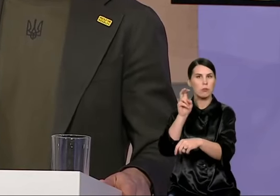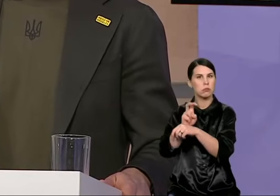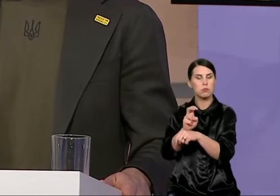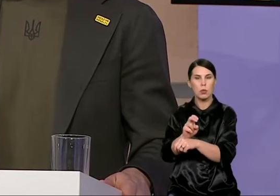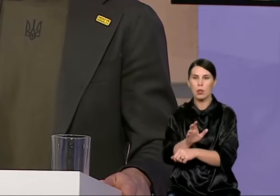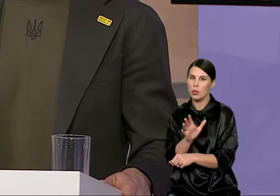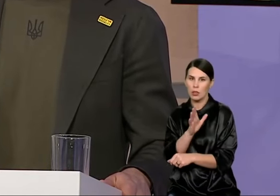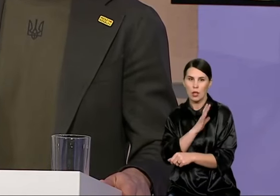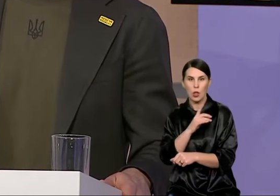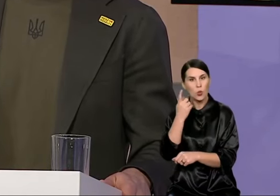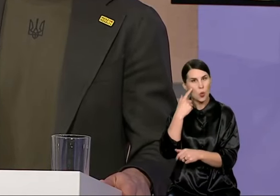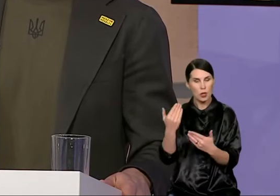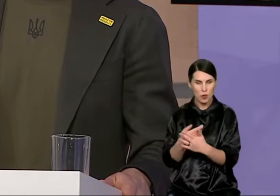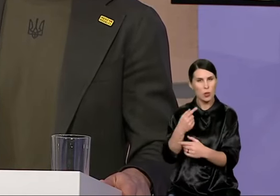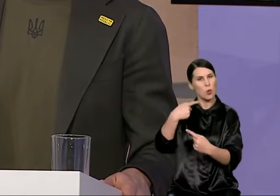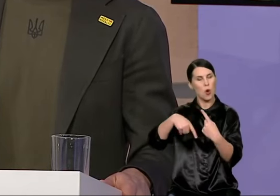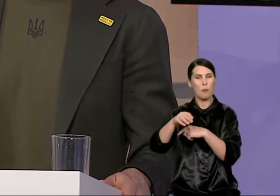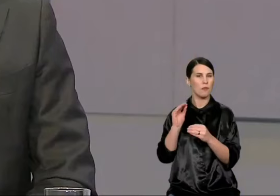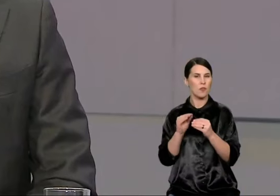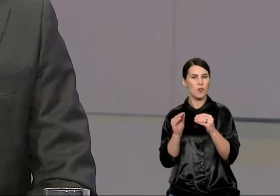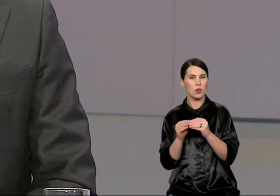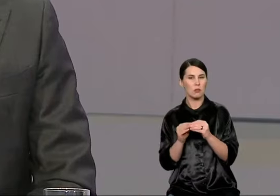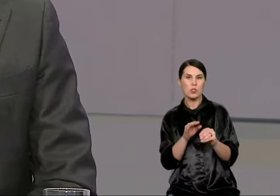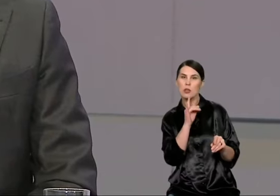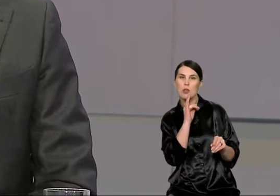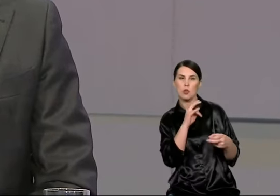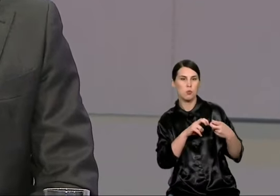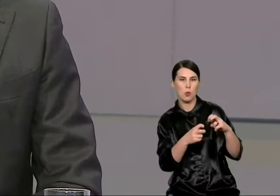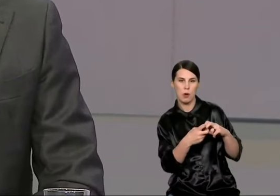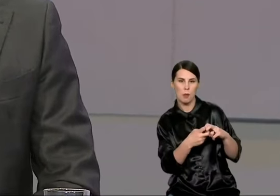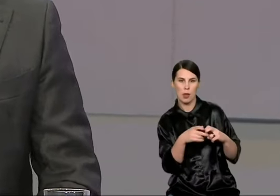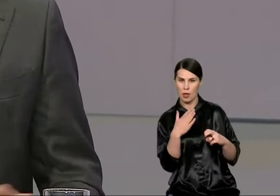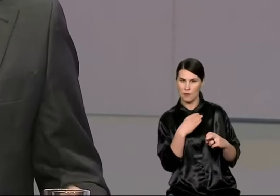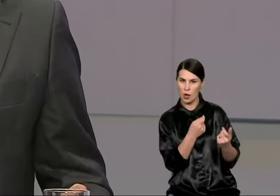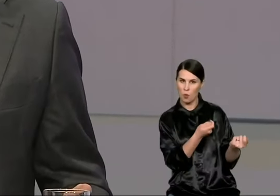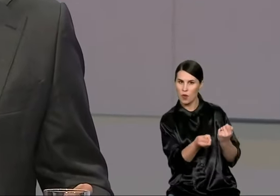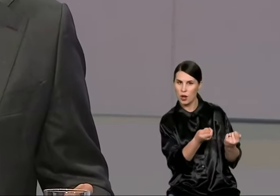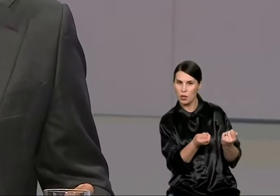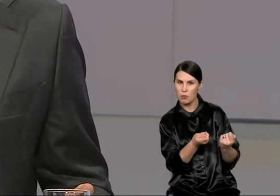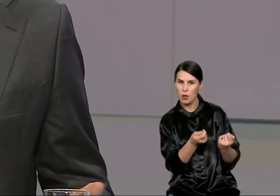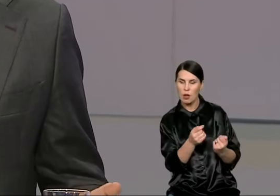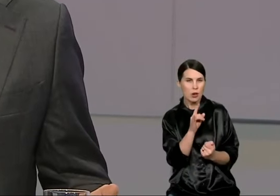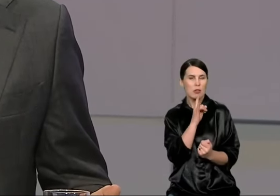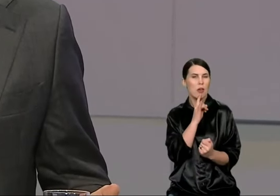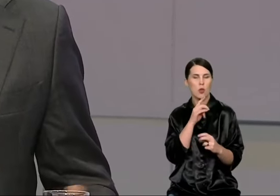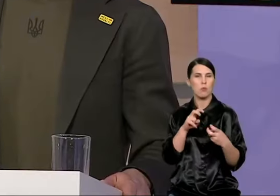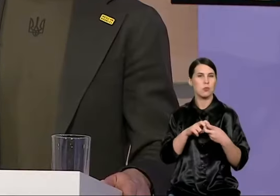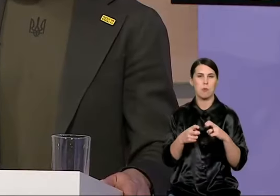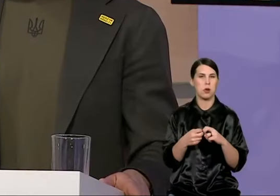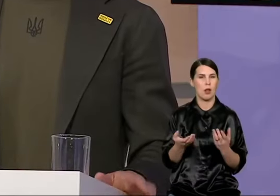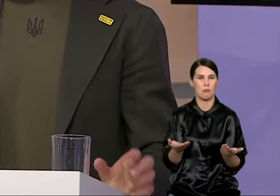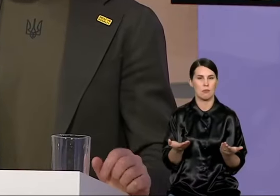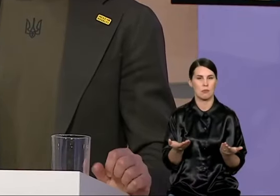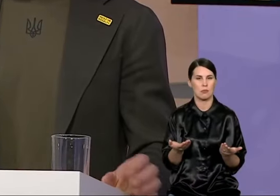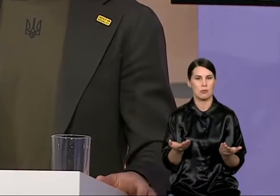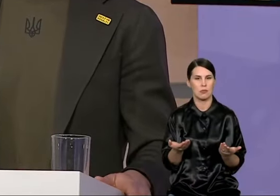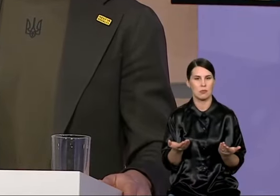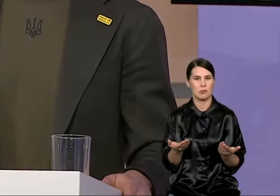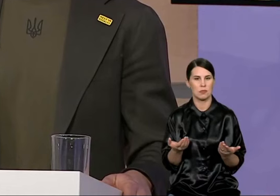Jūs norite grįžti ten pat? Tai kienuočia problema Vilniujos valdymo, ar kienuočia problema, jeigu neužteko... Subalansuotą požiūrį iki